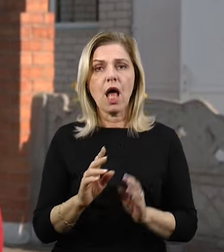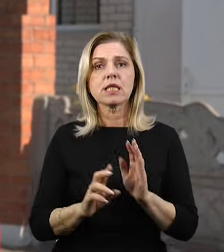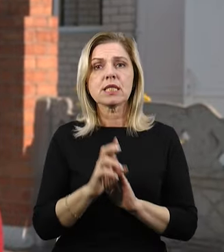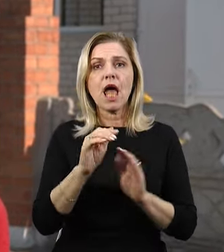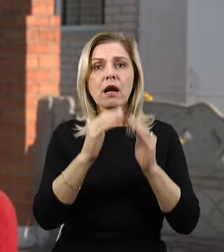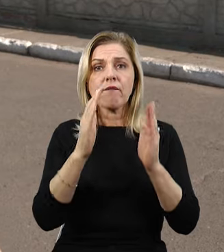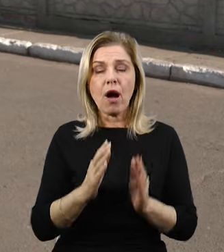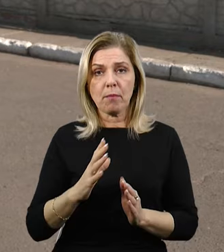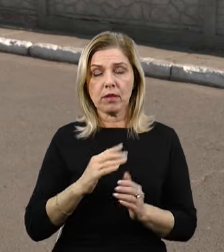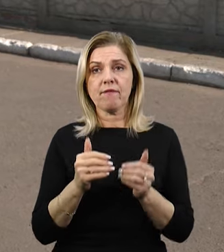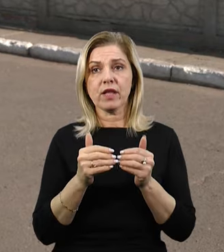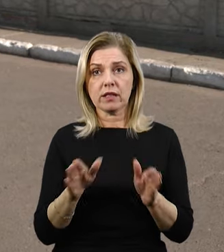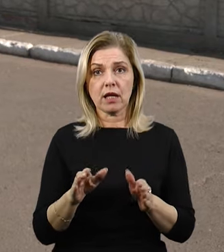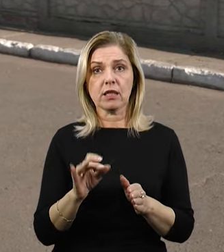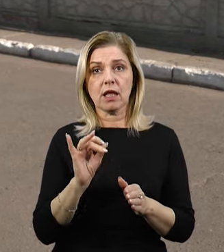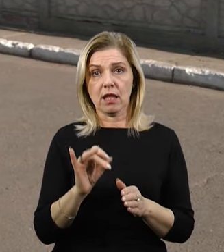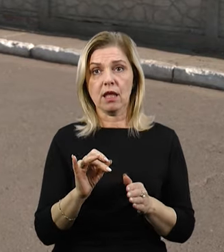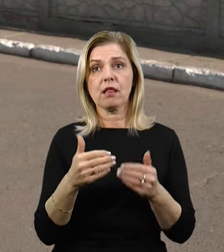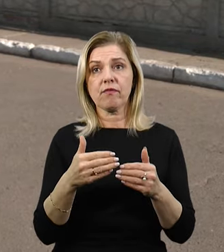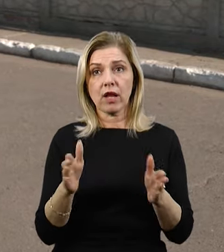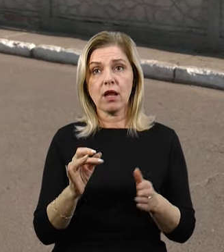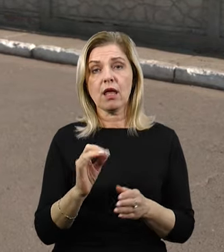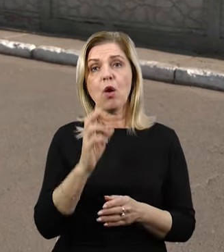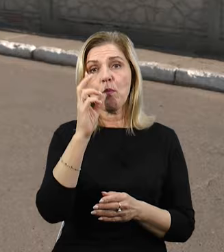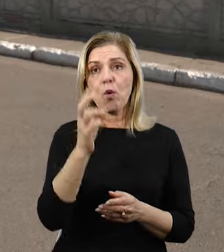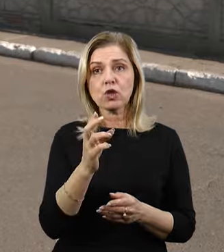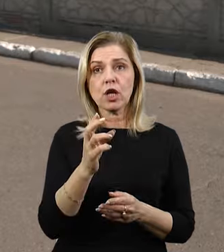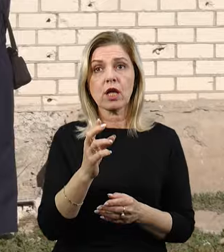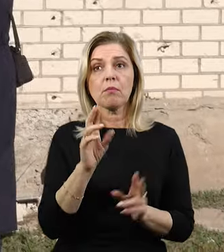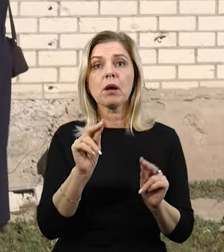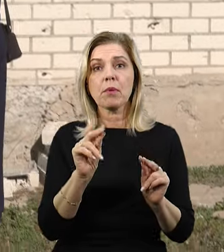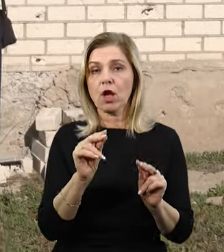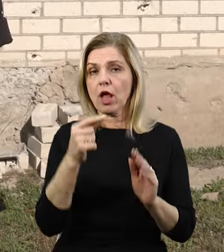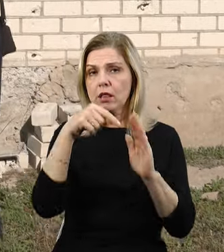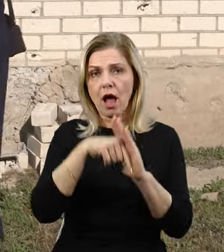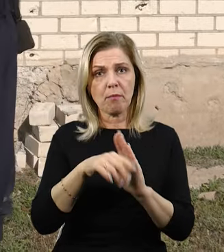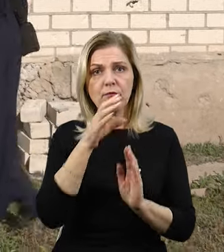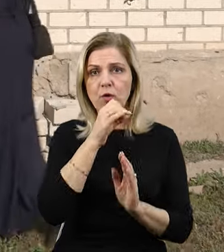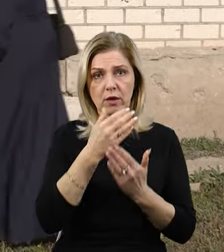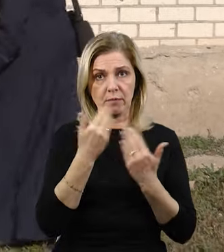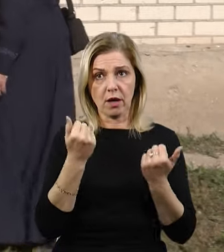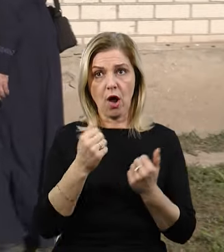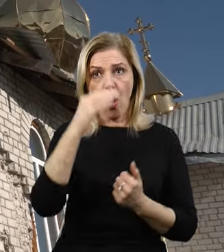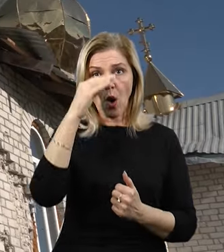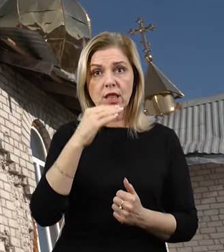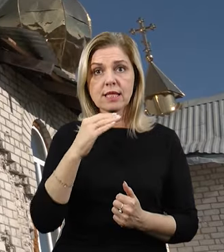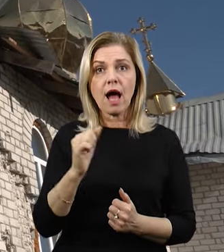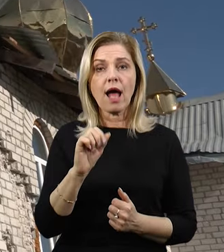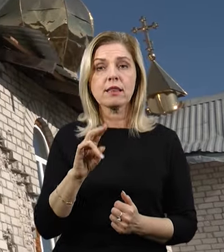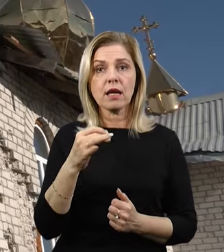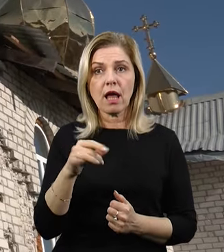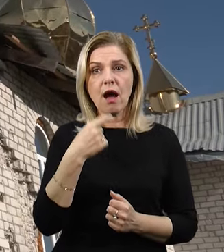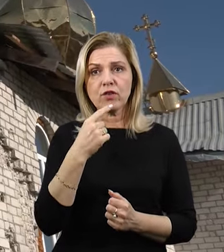відкрита, двері вибиті. Але в церкві, добре час сказати, Боже, поміч, що нічого не взяли. Настоятель храму отець Андрій каже, будівля